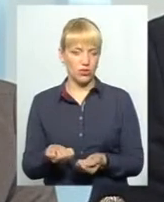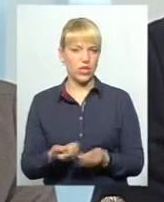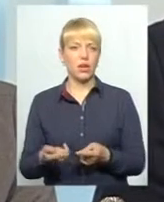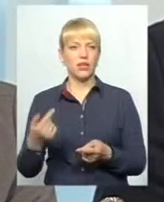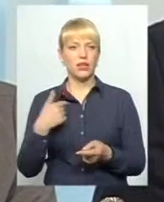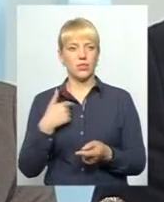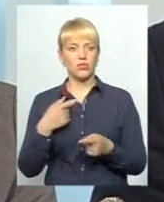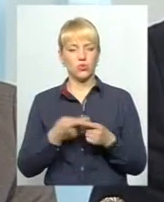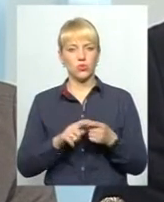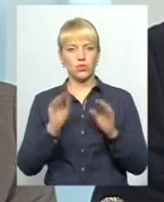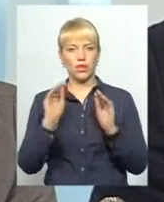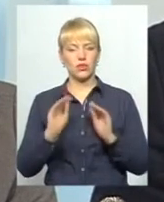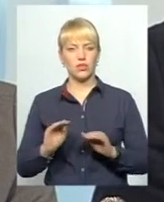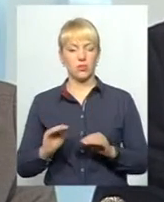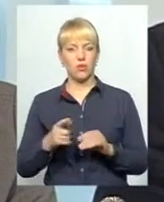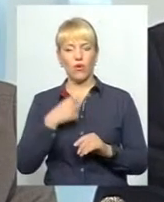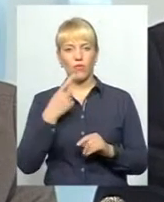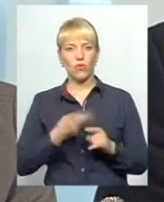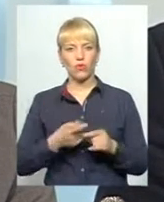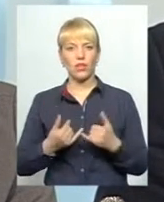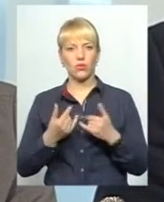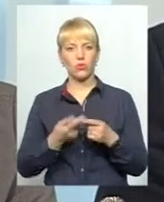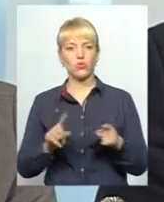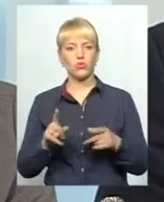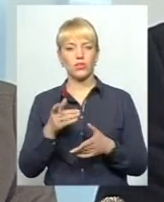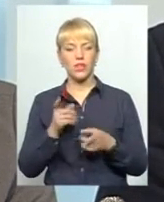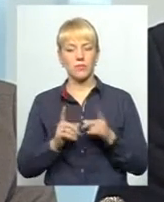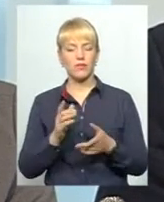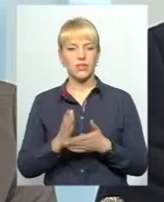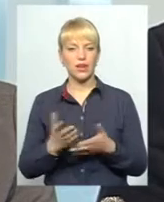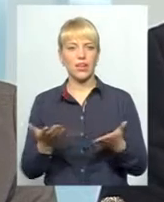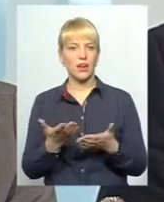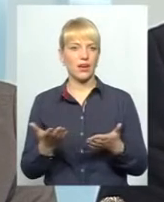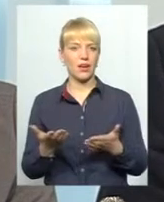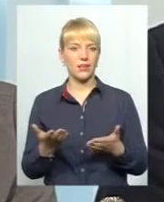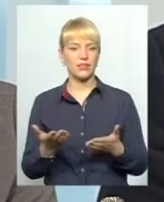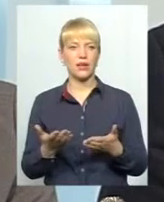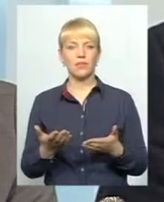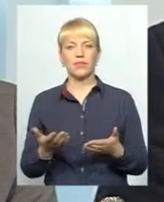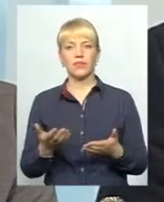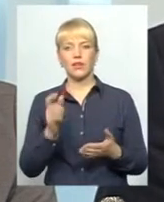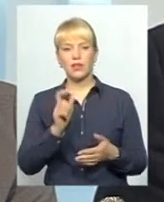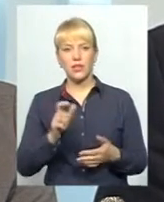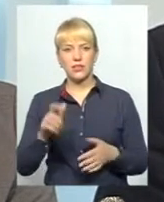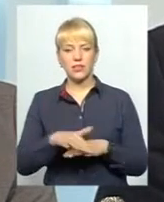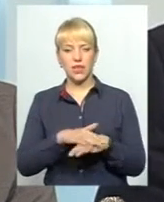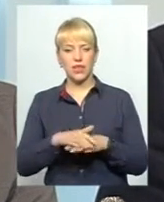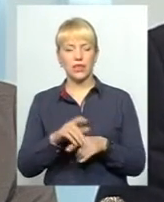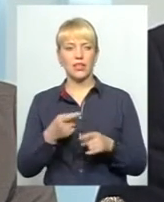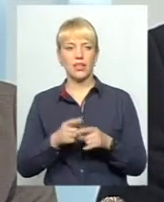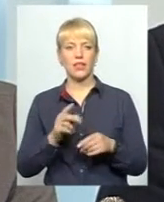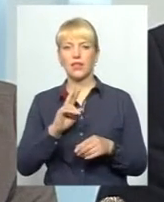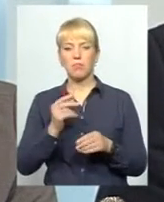знаєте, цю статистику говорю до того, що насправді завжди існує якась критична маса населення, вона не завжди більше, ніж